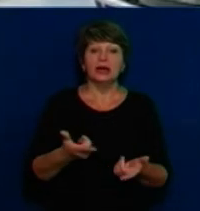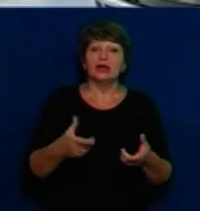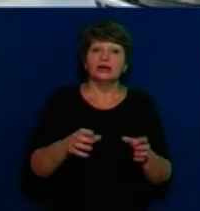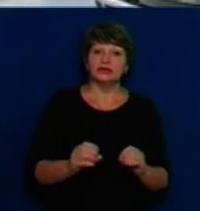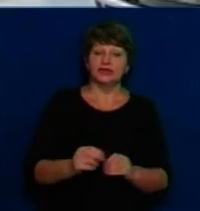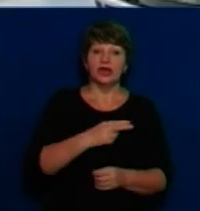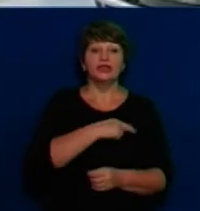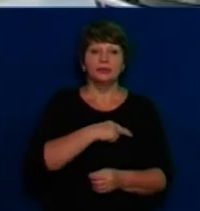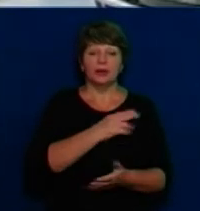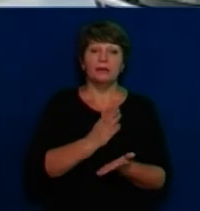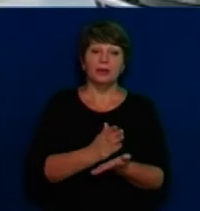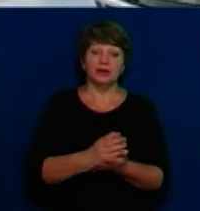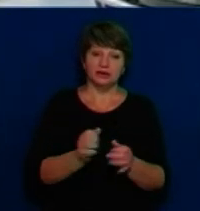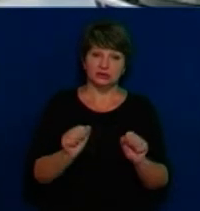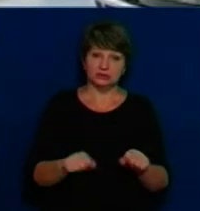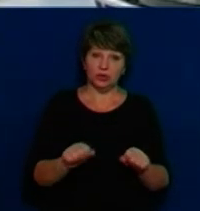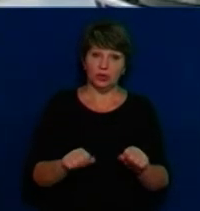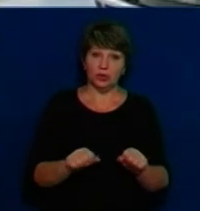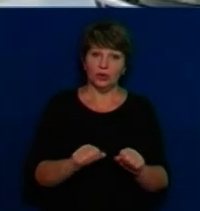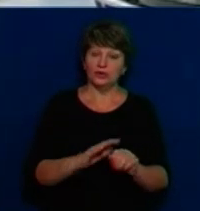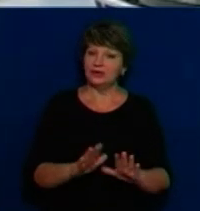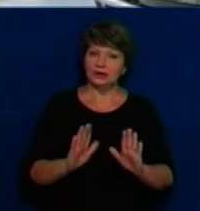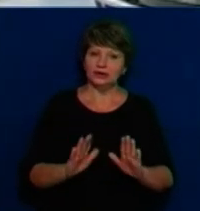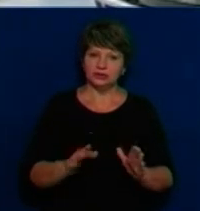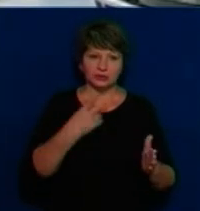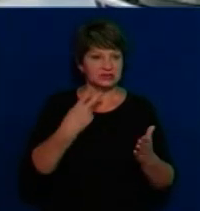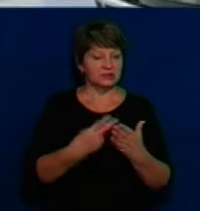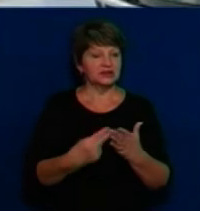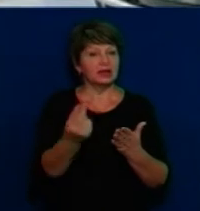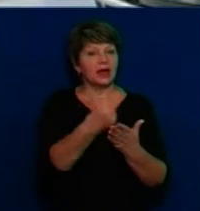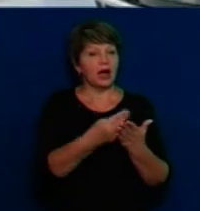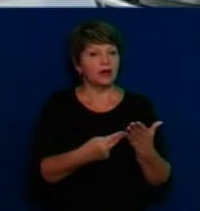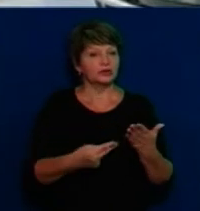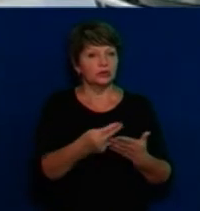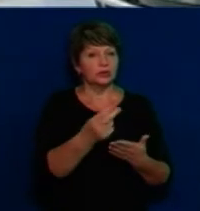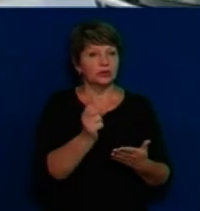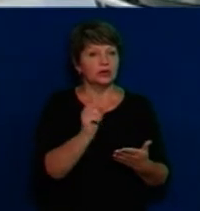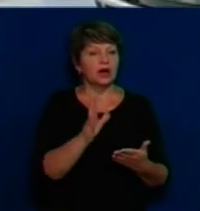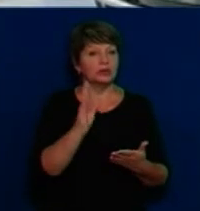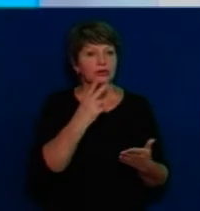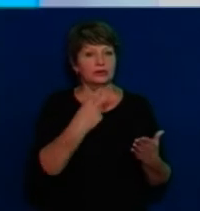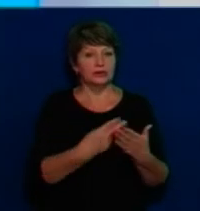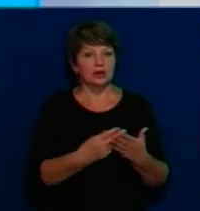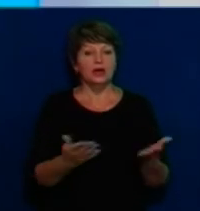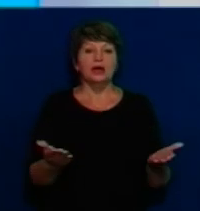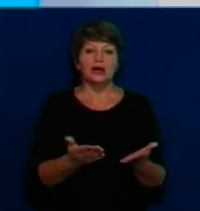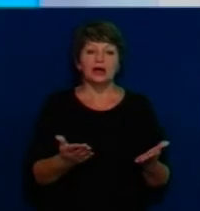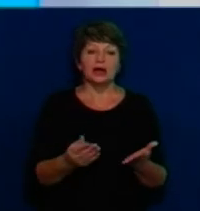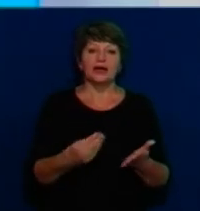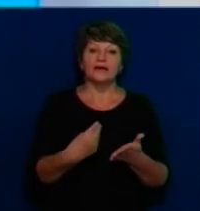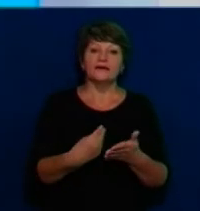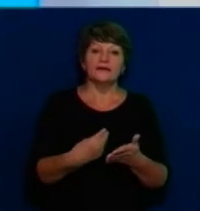депутати мали змогу не лише подивитися карту, як це буде виглядати, а ще й зрозуміти, які фінансо-економічні